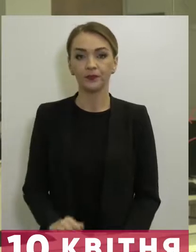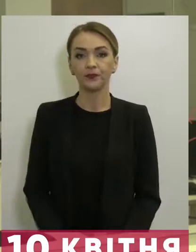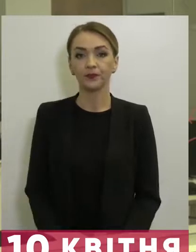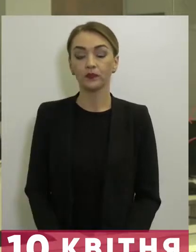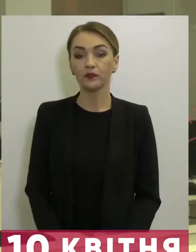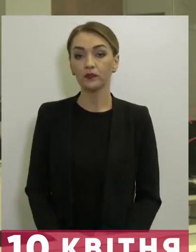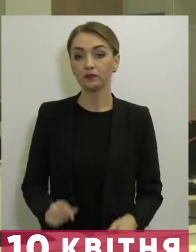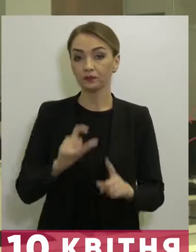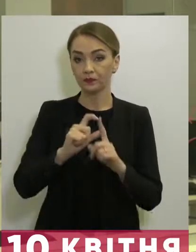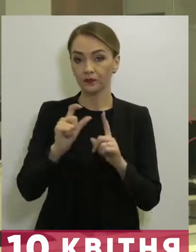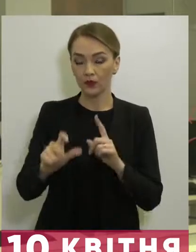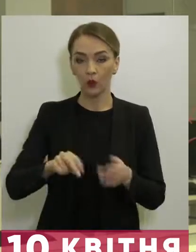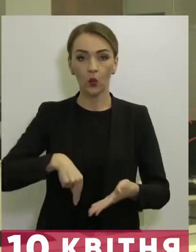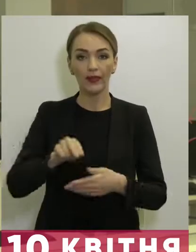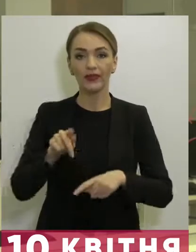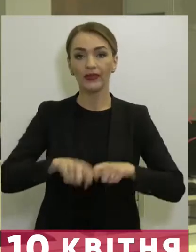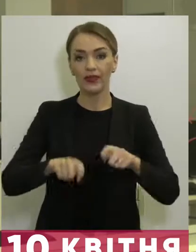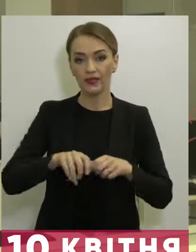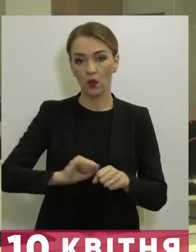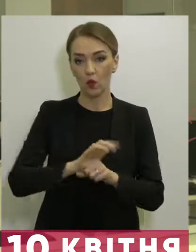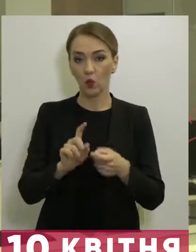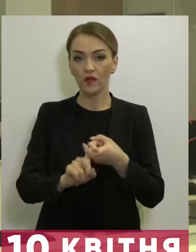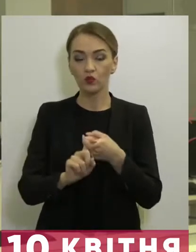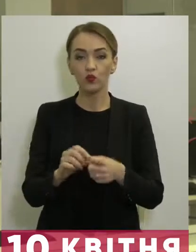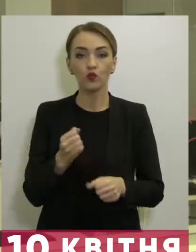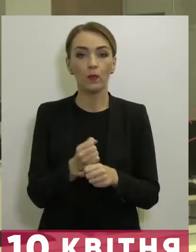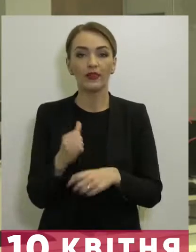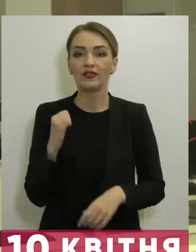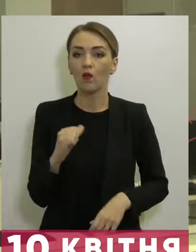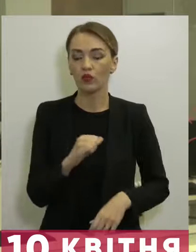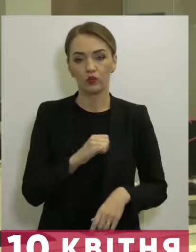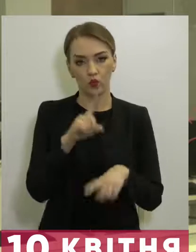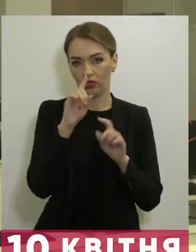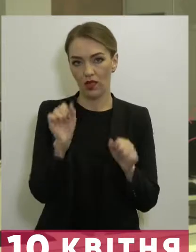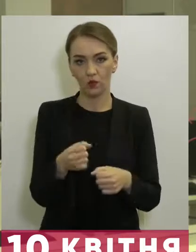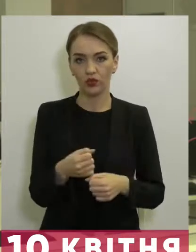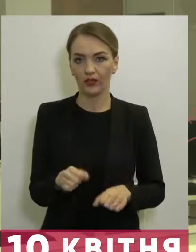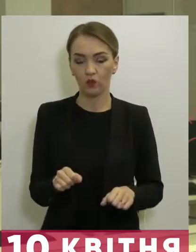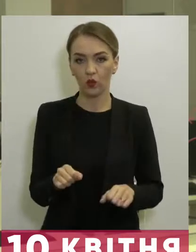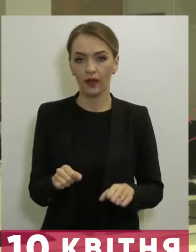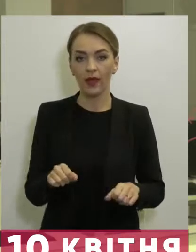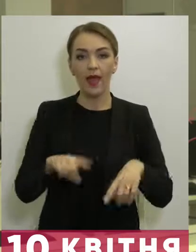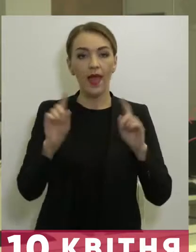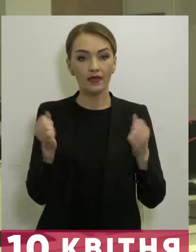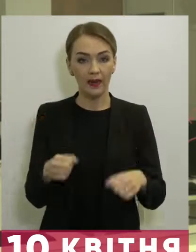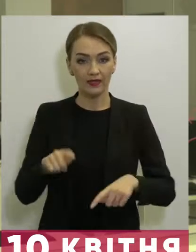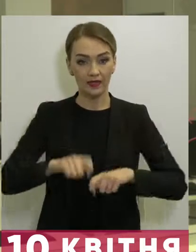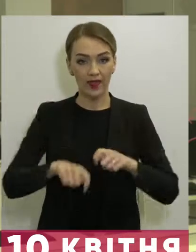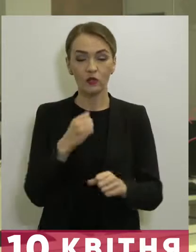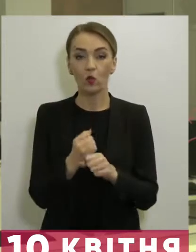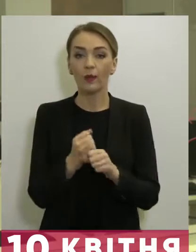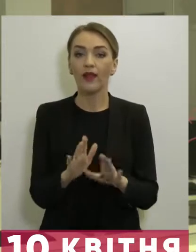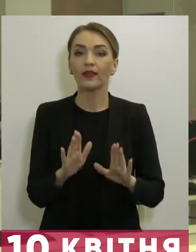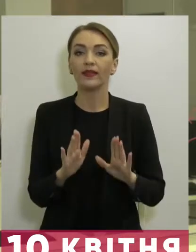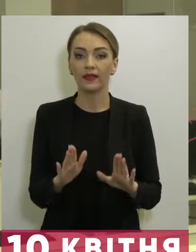Купити тест на коронавірус і зробити його самостійно неможливо. Експрес-тести робять